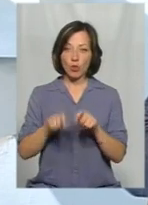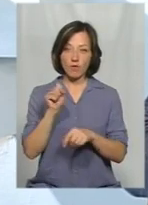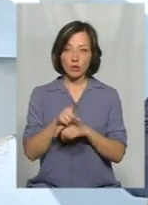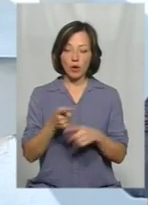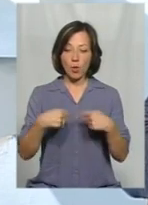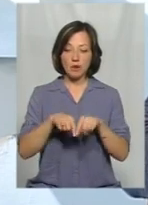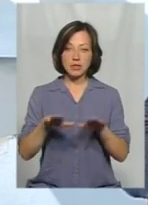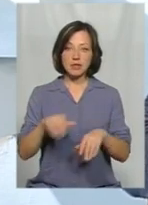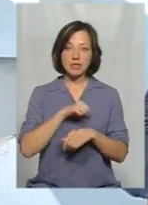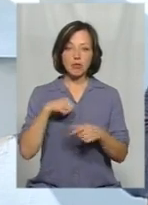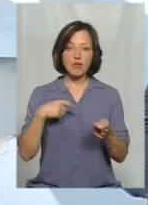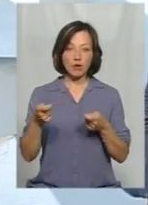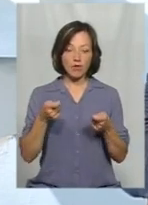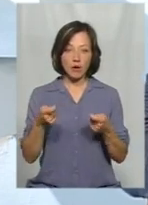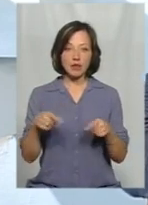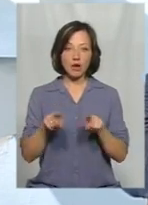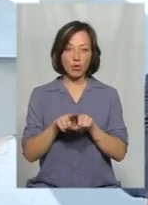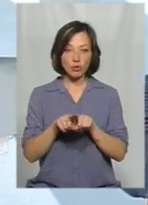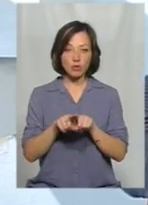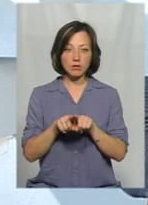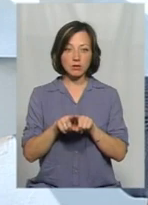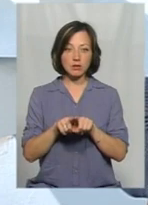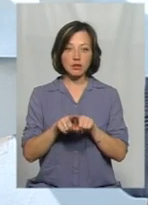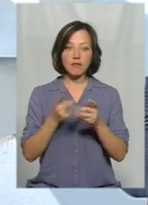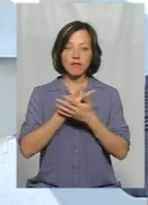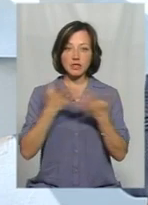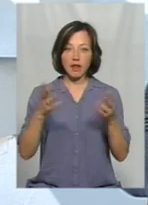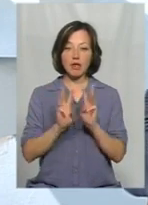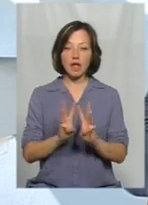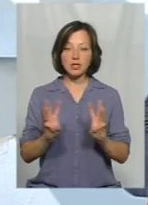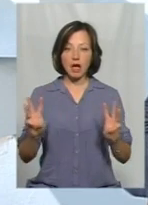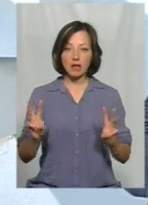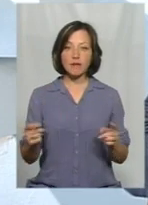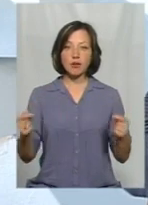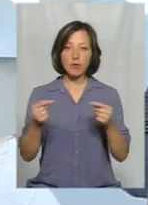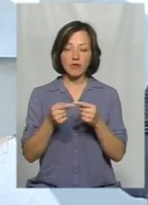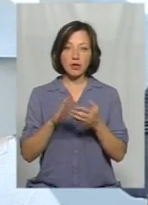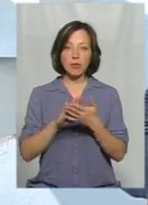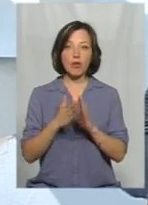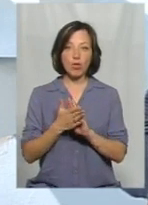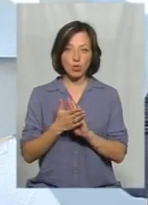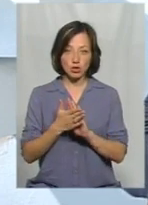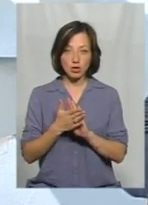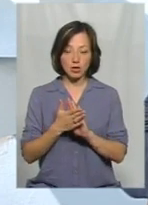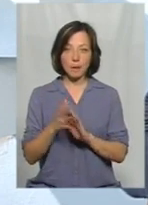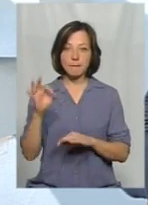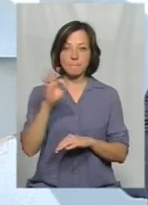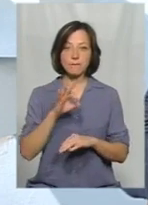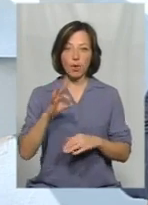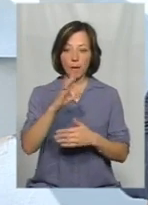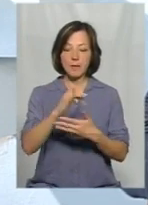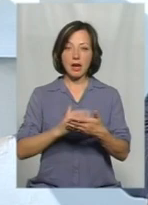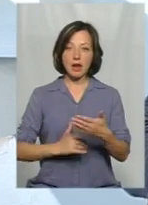Органа місцевого середовища ми також висвітлили на сайті відповідне положення, про перлік